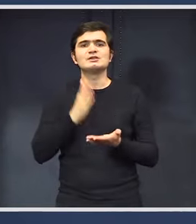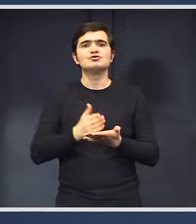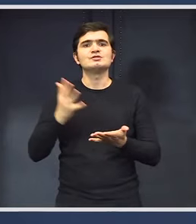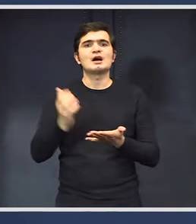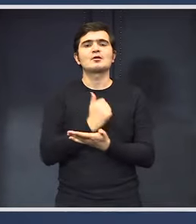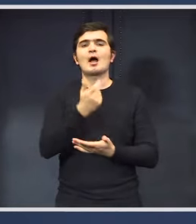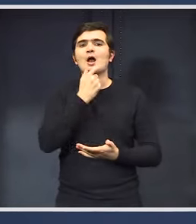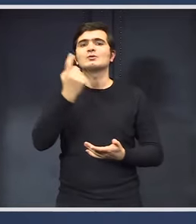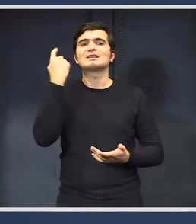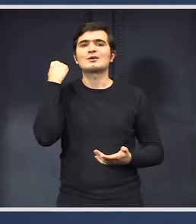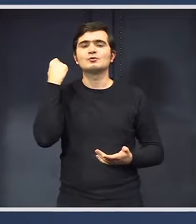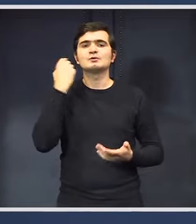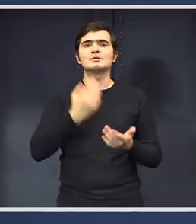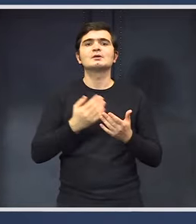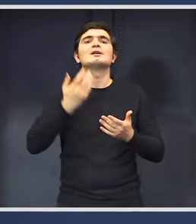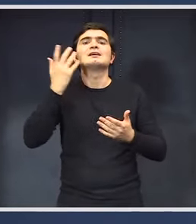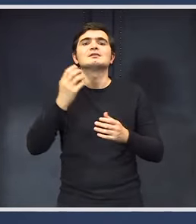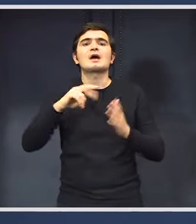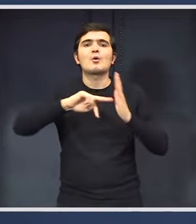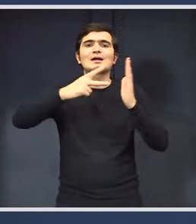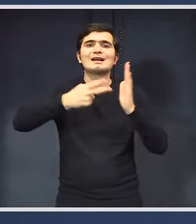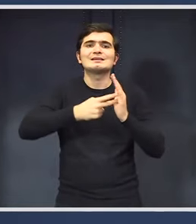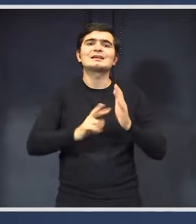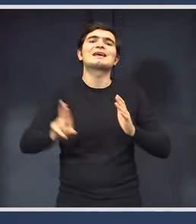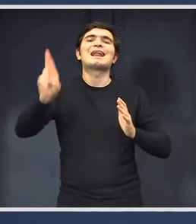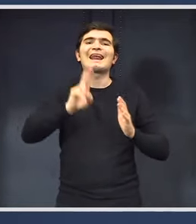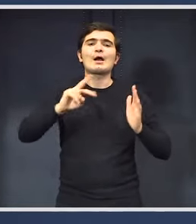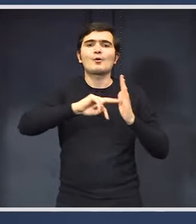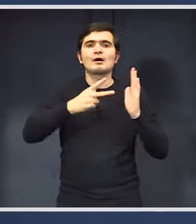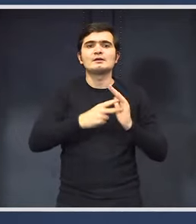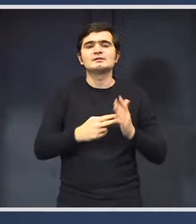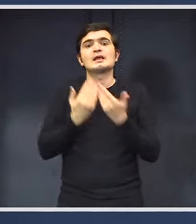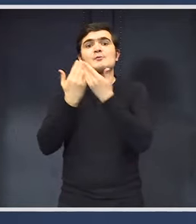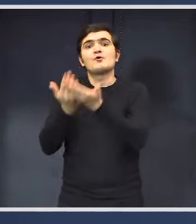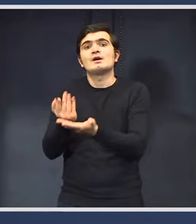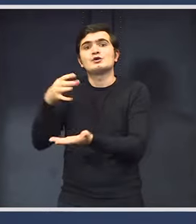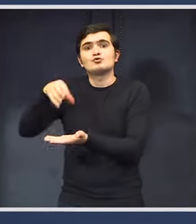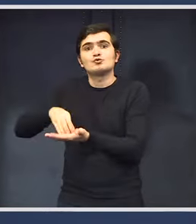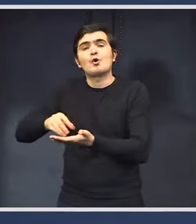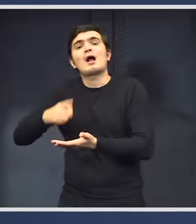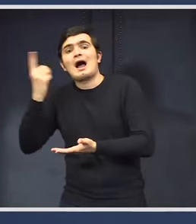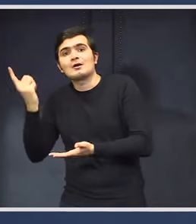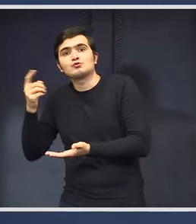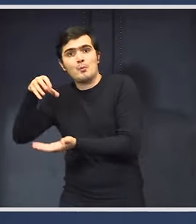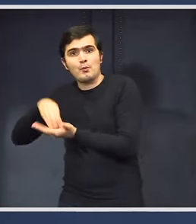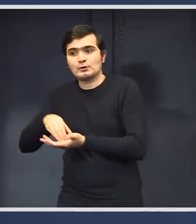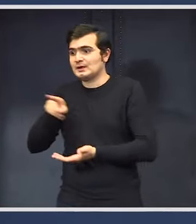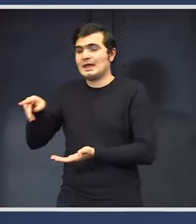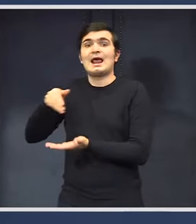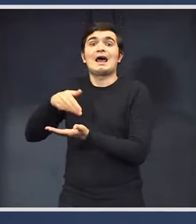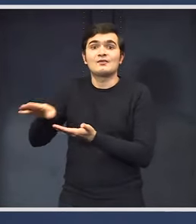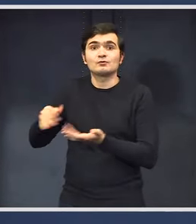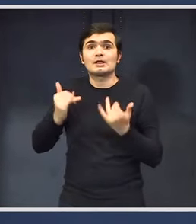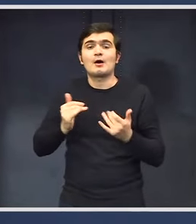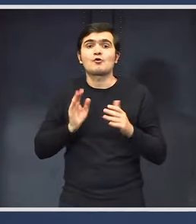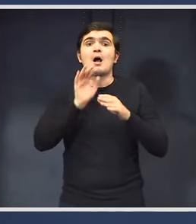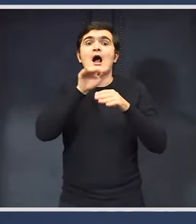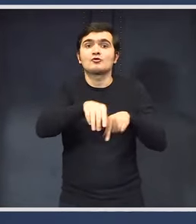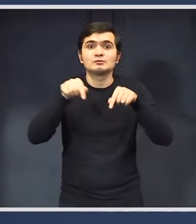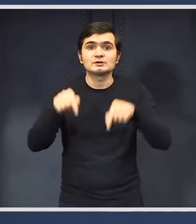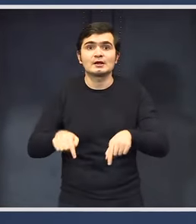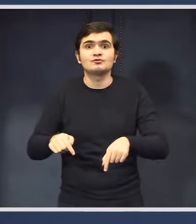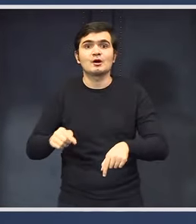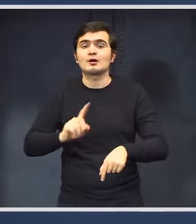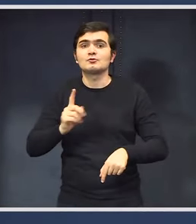fost dată anul trecut din reorganizare, îi s oferit un post și a refuzat postul și acum a ajuns la final în această perioadă când putea să